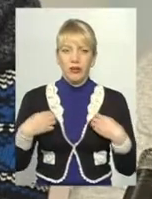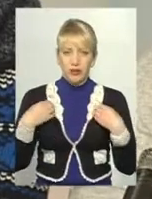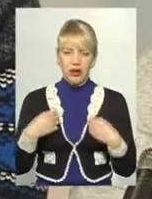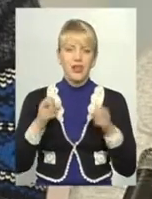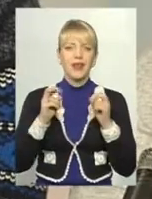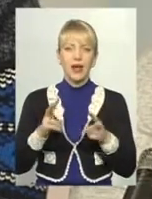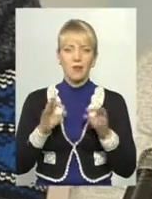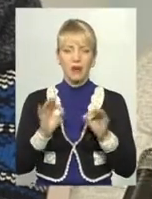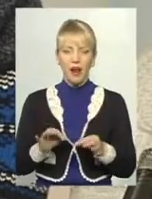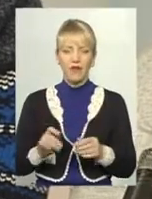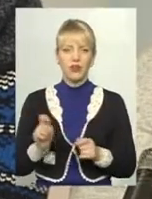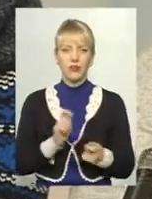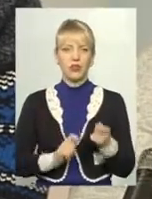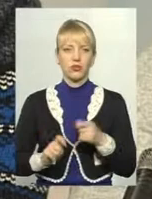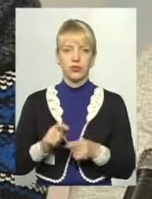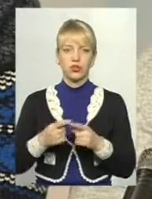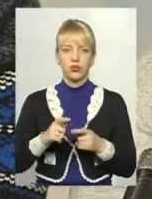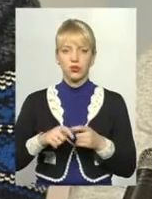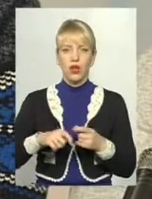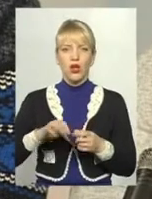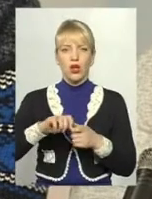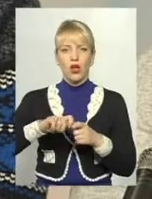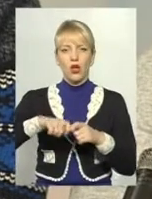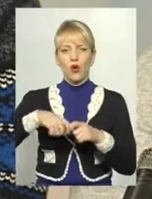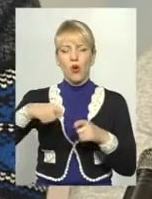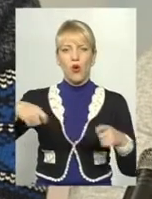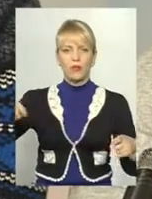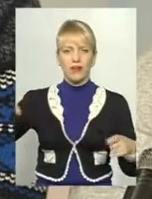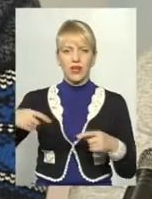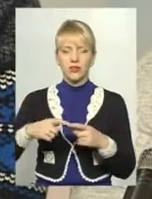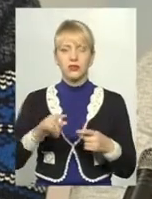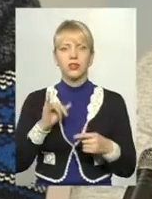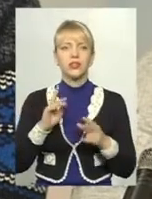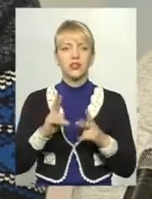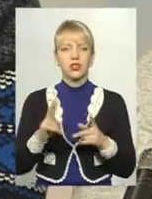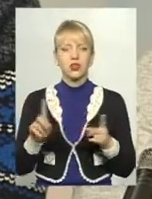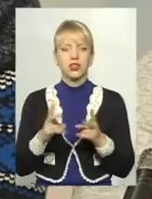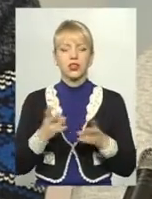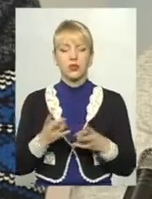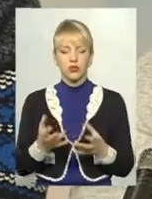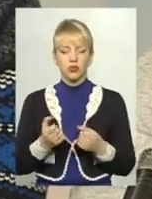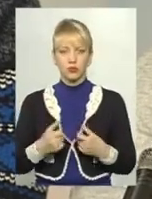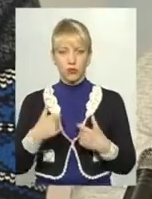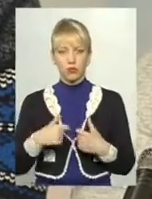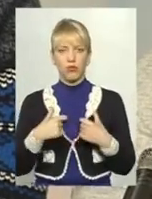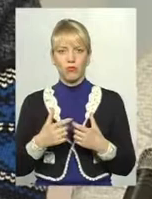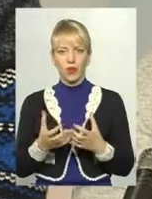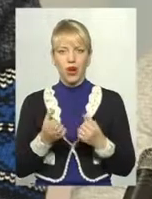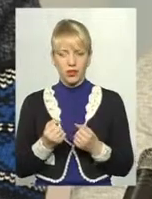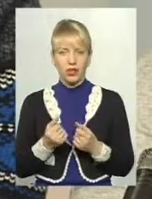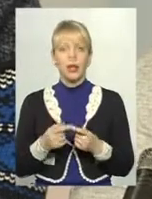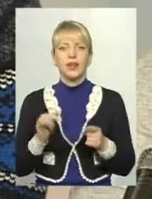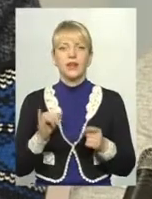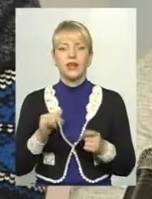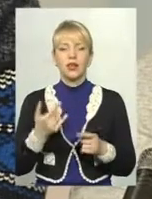вдягнути цю обв'язку, як правильно, взагалі, що з собою потрібно брати. І коли дитина відчує